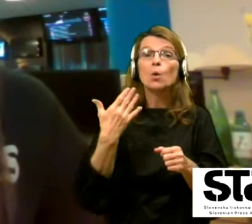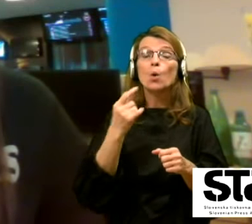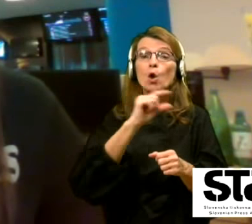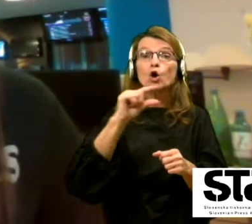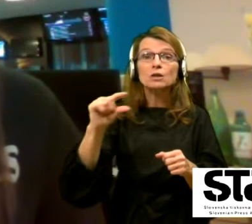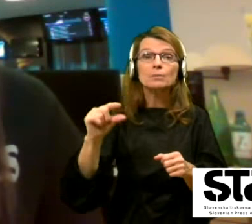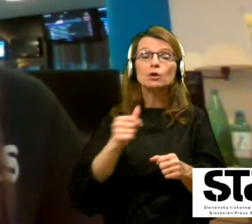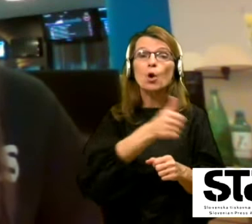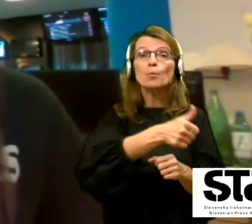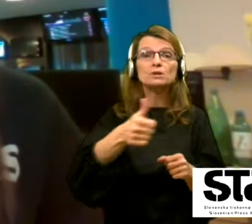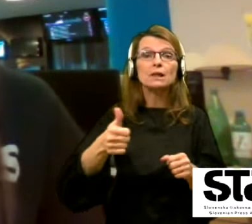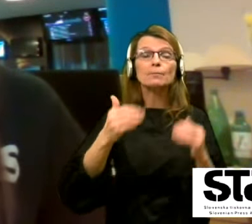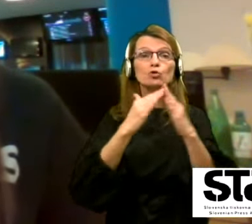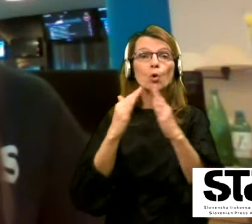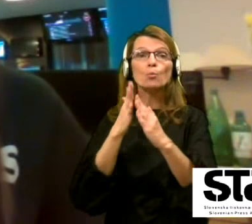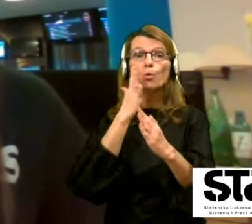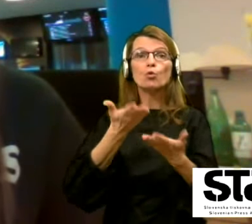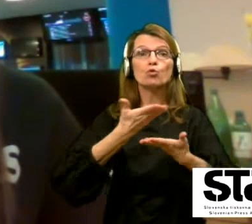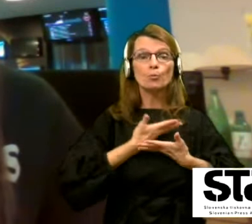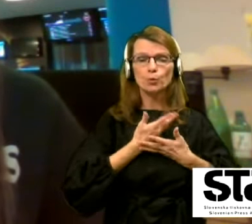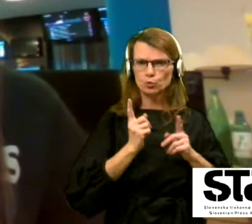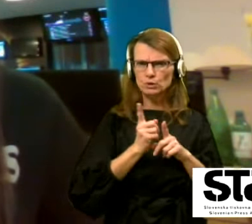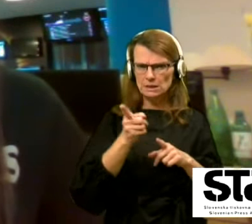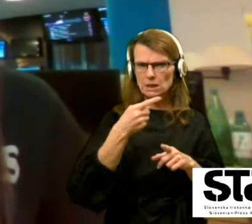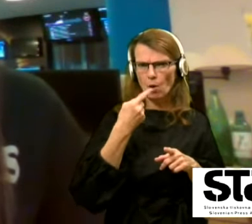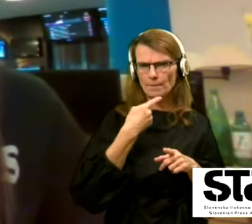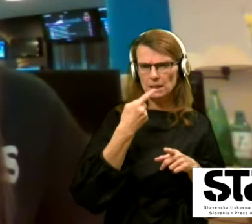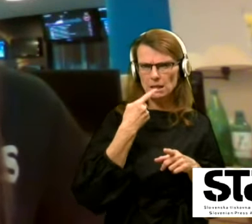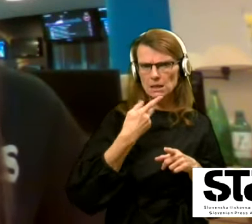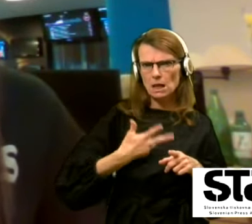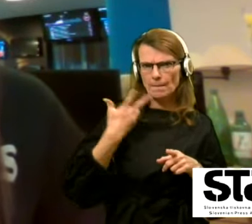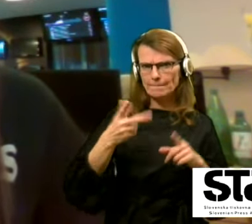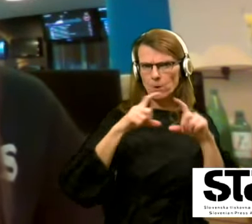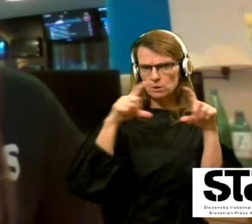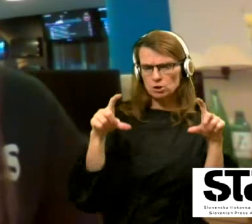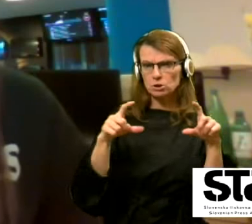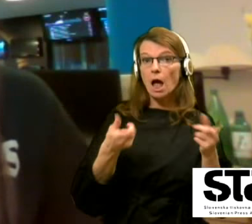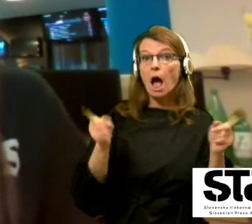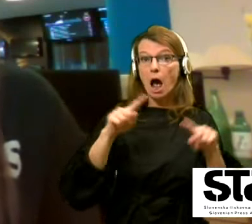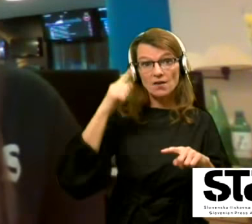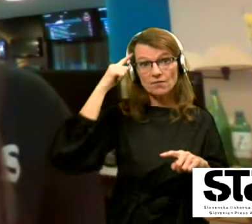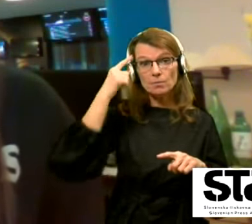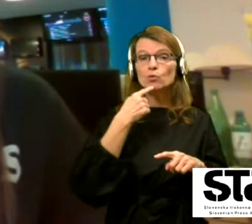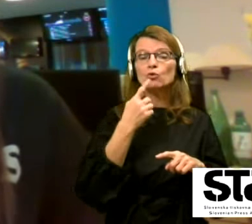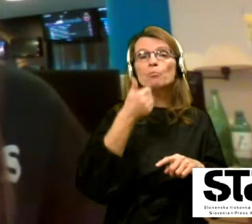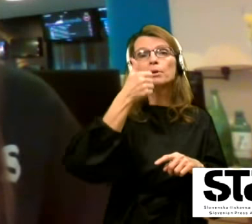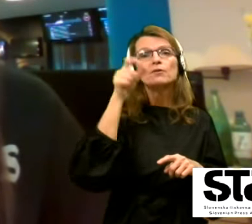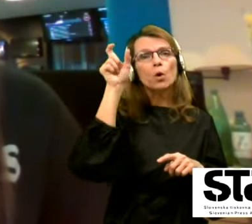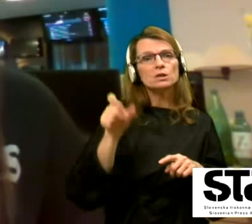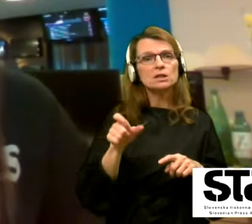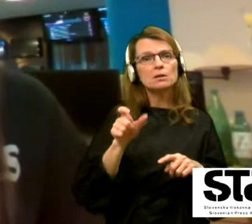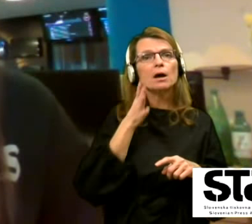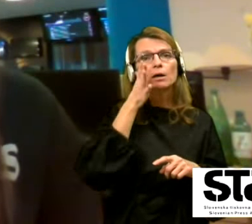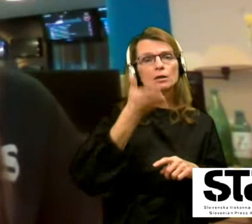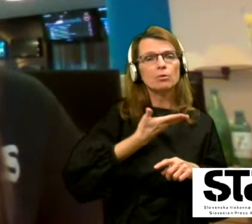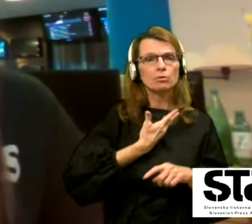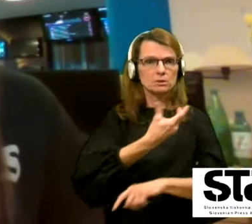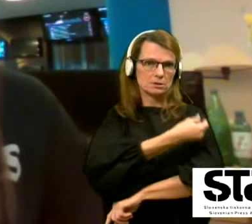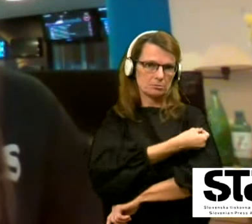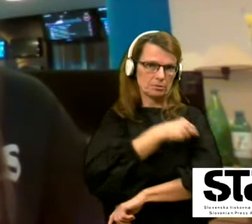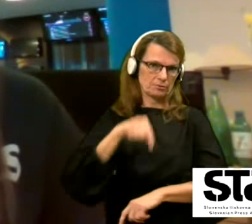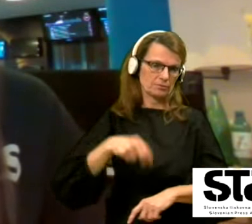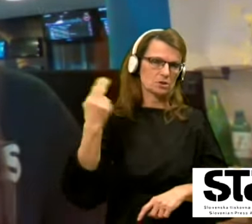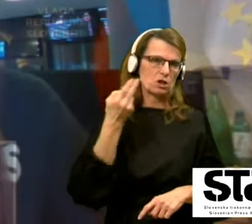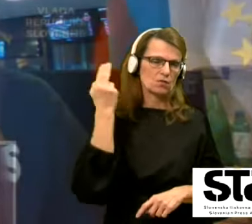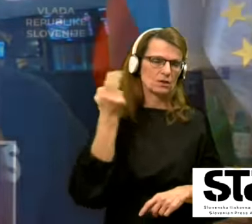posamezni domovi in omenili ste tudi bovnišnice. In pa morda, če se že ve, kdo bo prva oseba, ki bo cepljena v Sloveniji. Hvala.